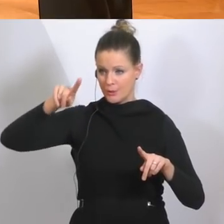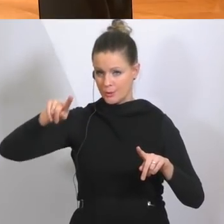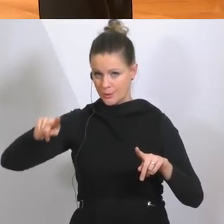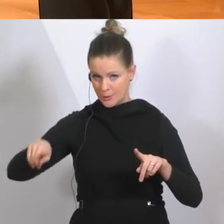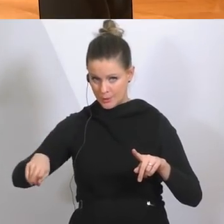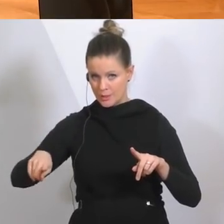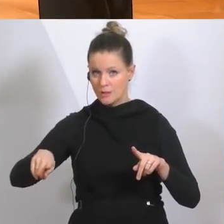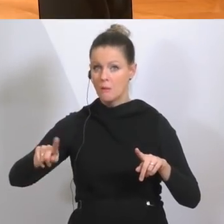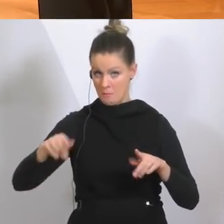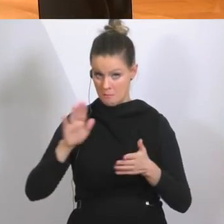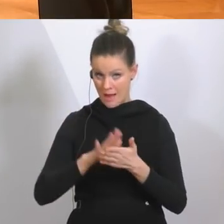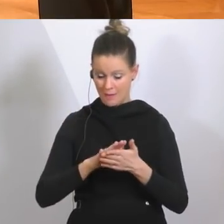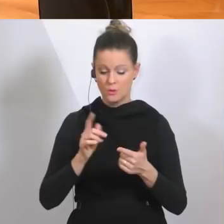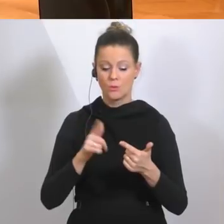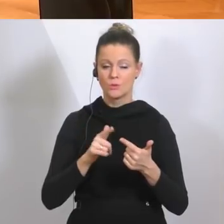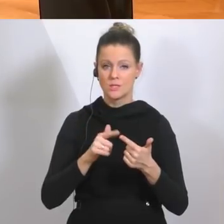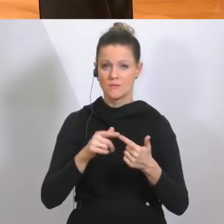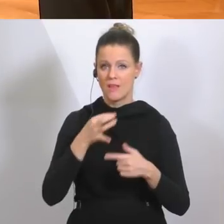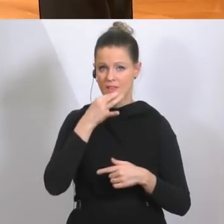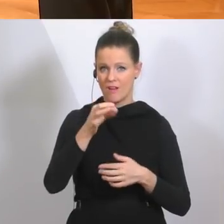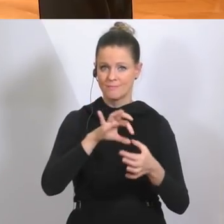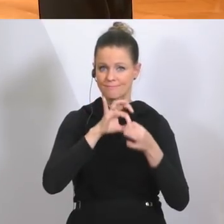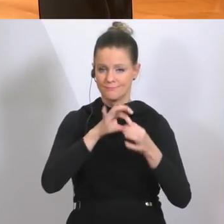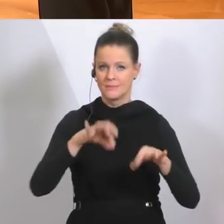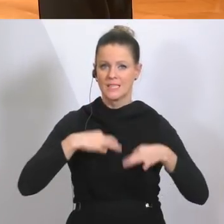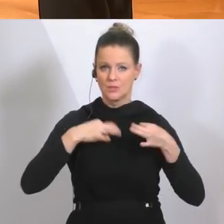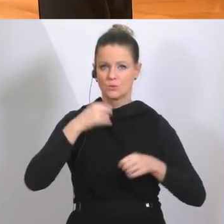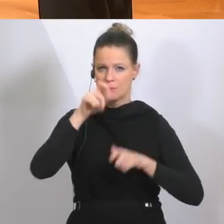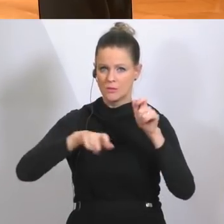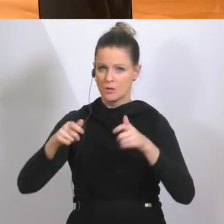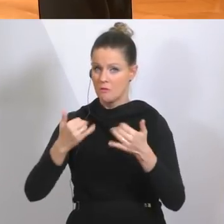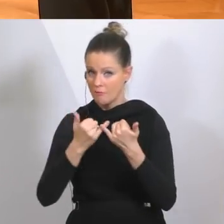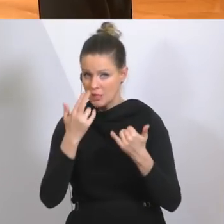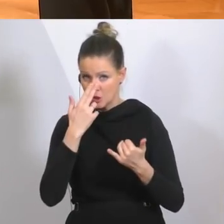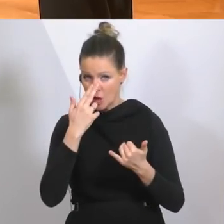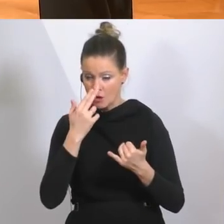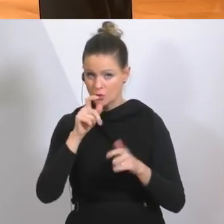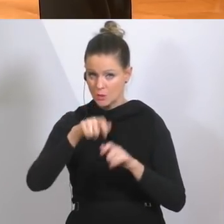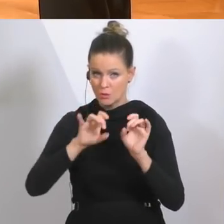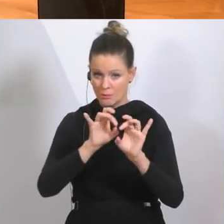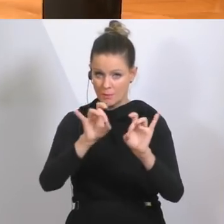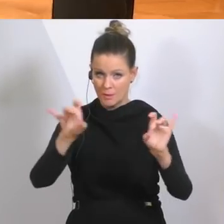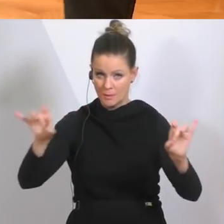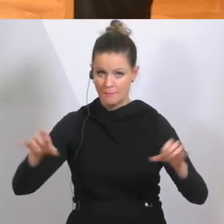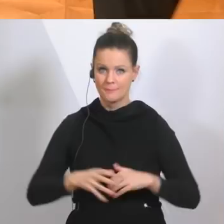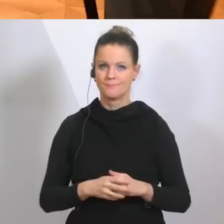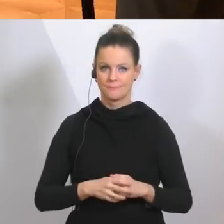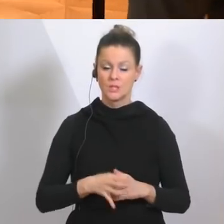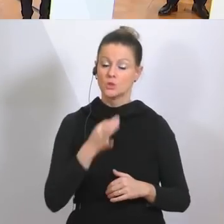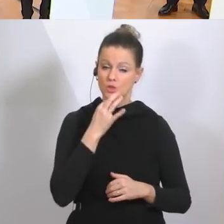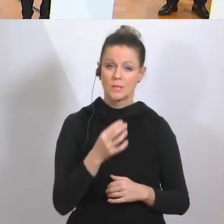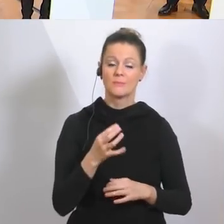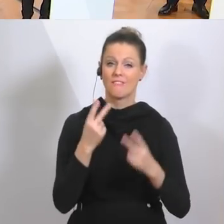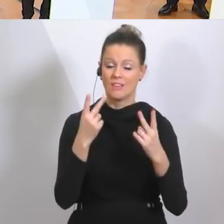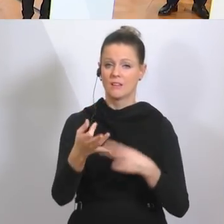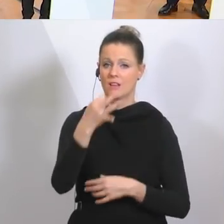Und zweite Frage, Gesundheitspersonal, wie ist die Entwicklung dort bezüglich Infizierten? Ja, Gesundheitspersonal, eine ganz wichtige